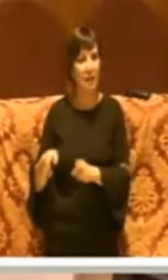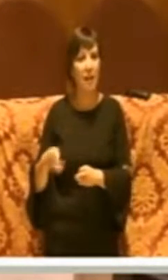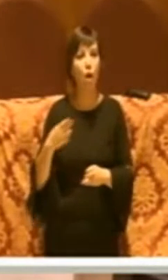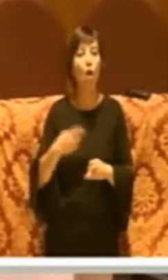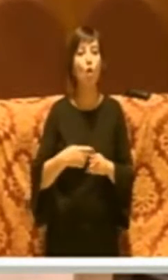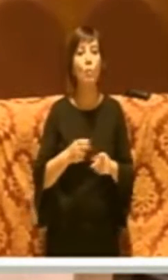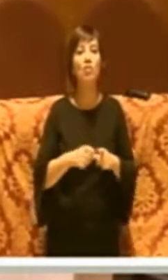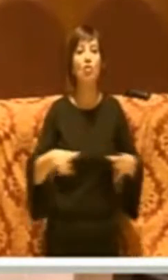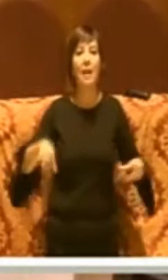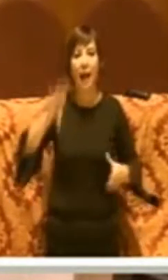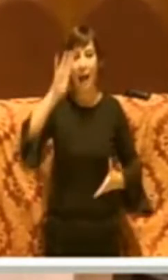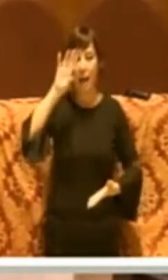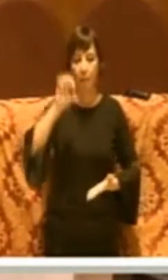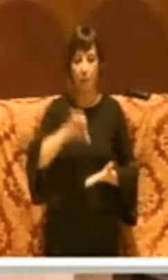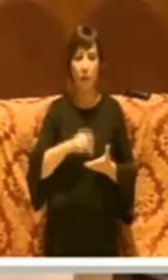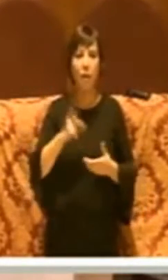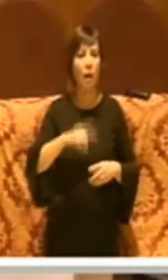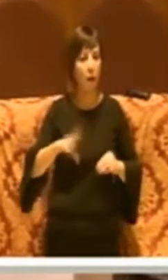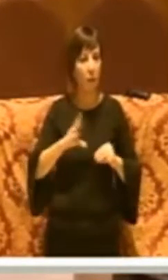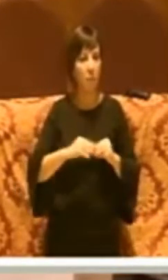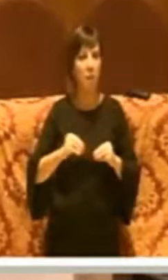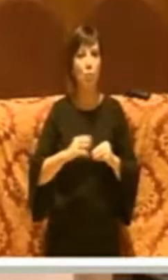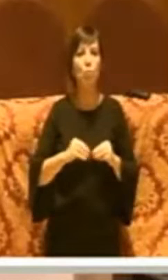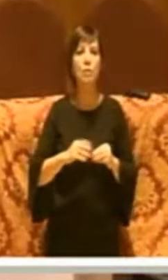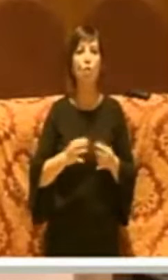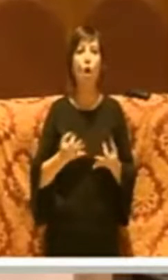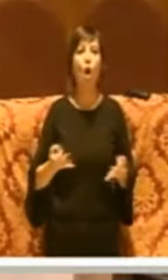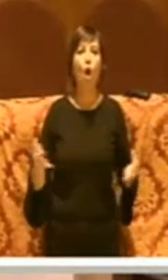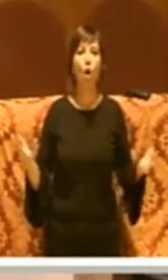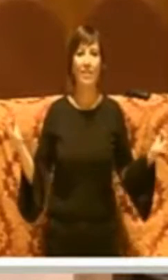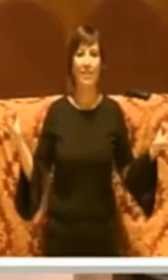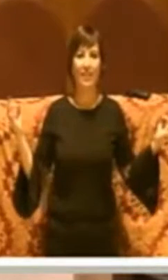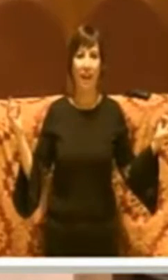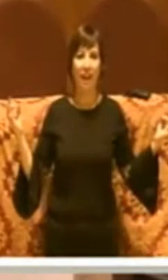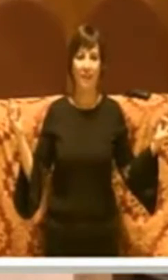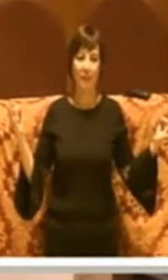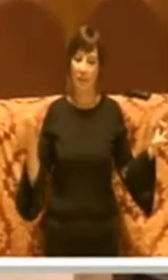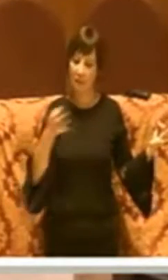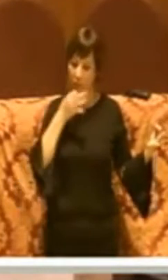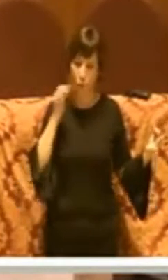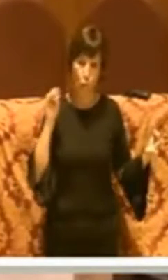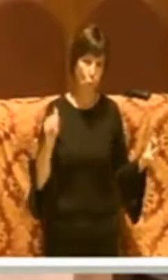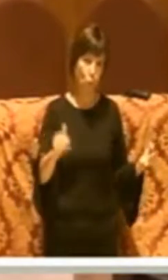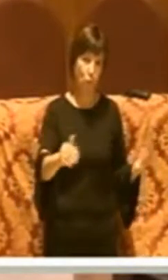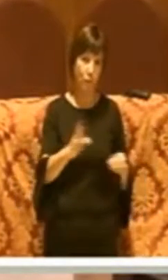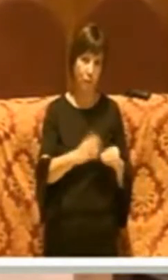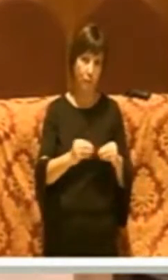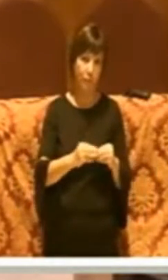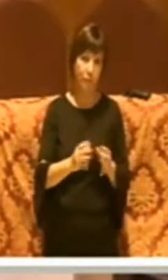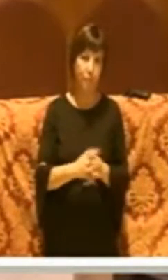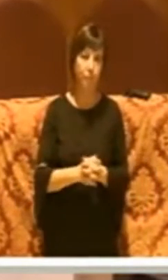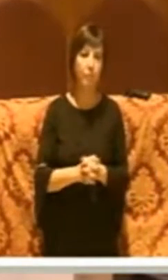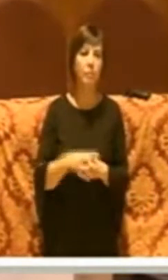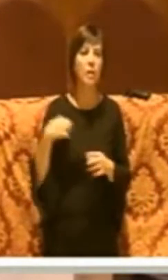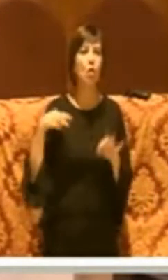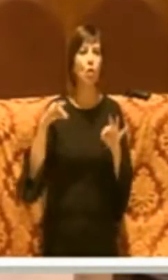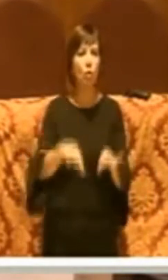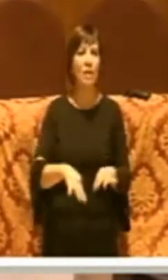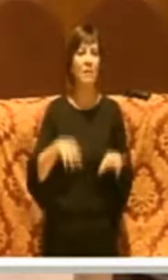Capitale, devo ricordare anche la manutenzione ordinaria. Ebbene, quando io sono arrivata nel 2016,